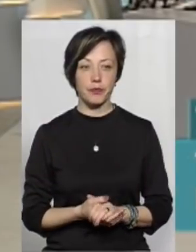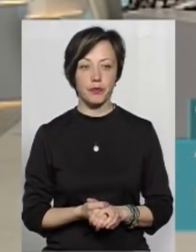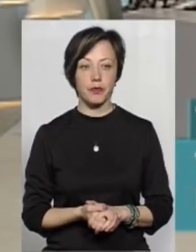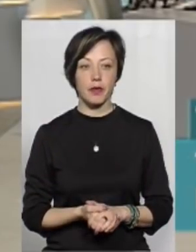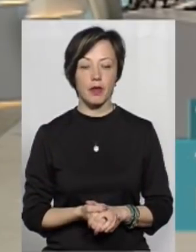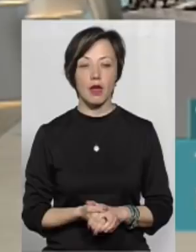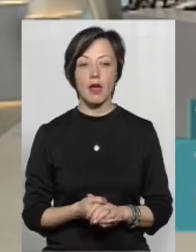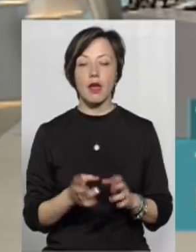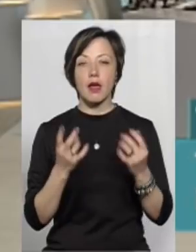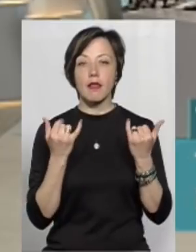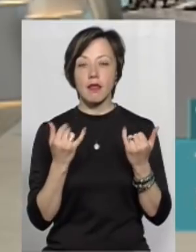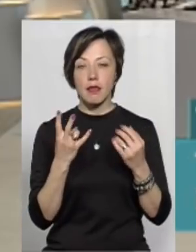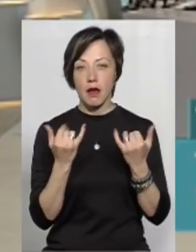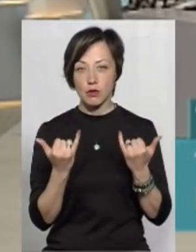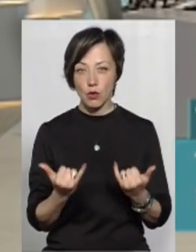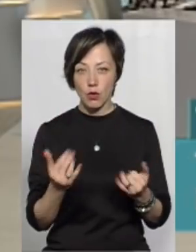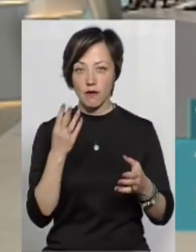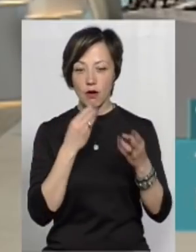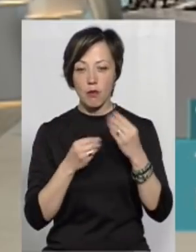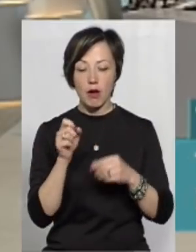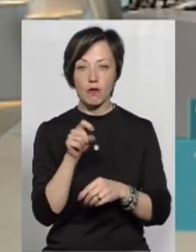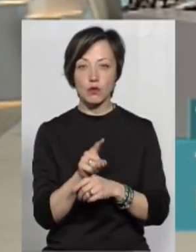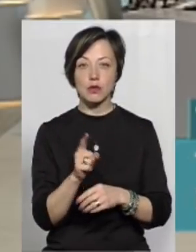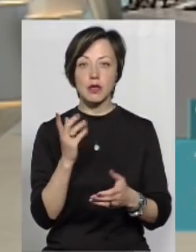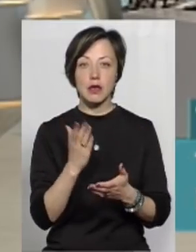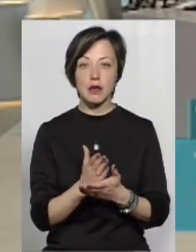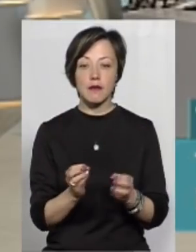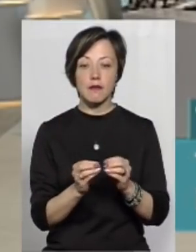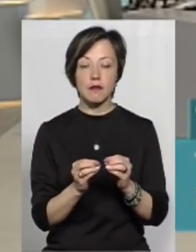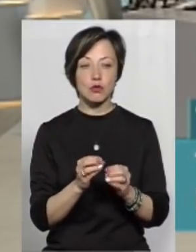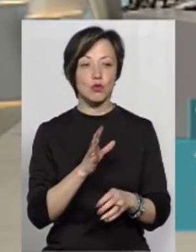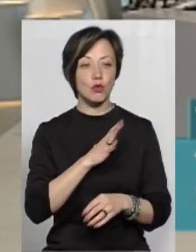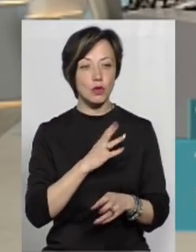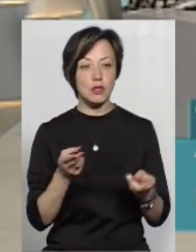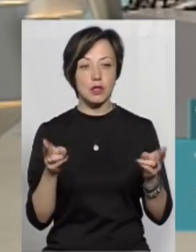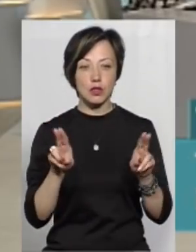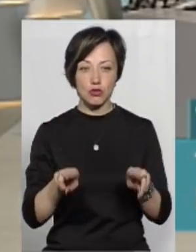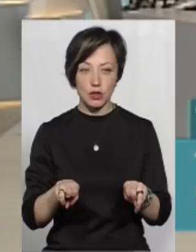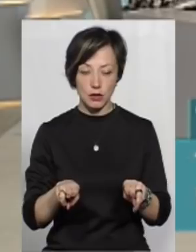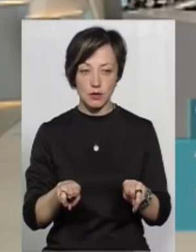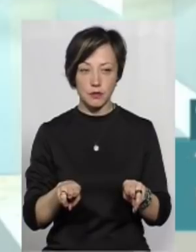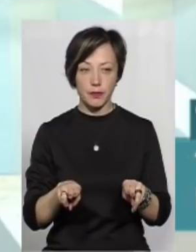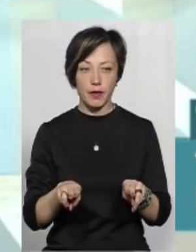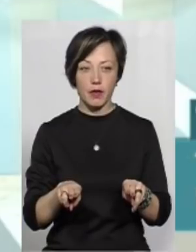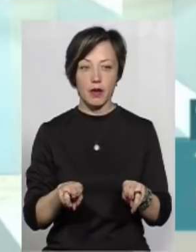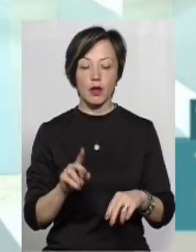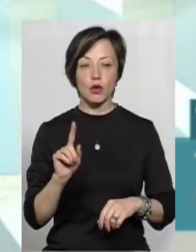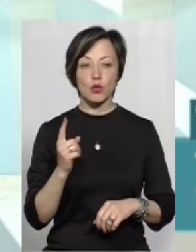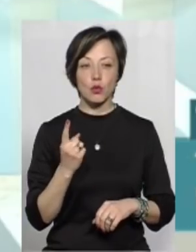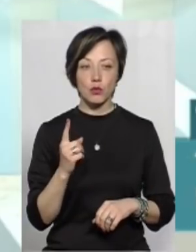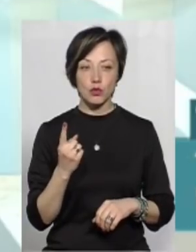формально у неї функції ті, що були, вони залишилися. Формально. Тому що